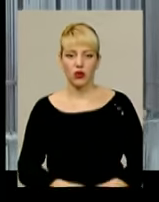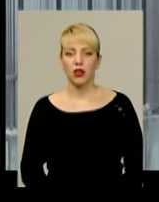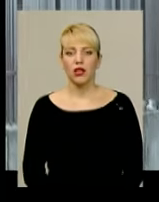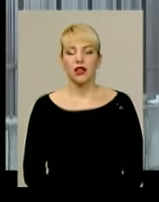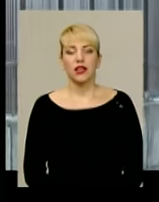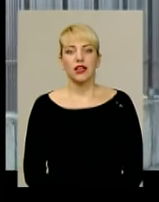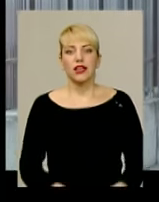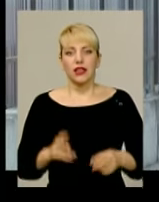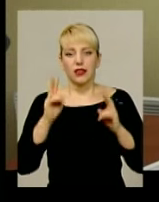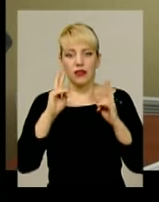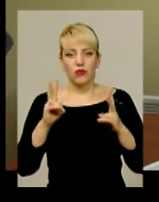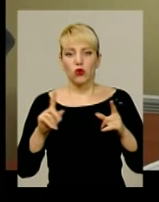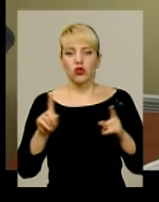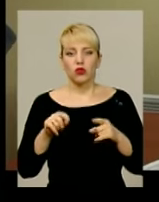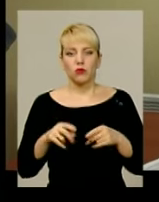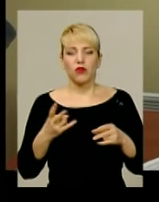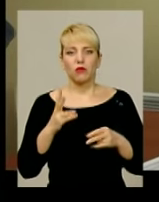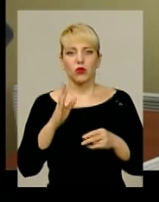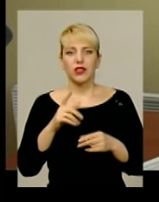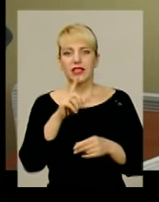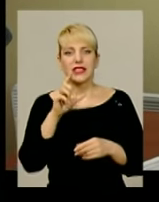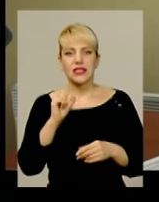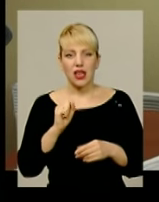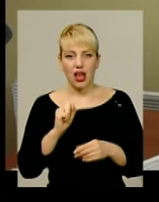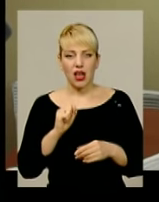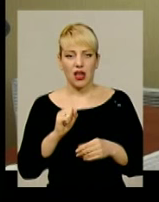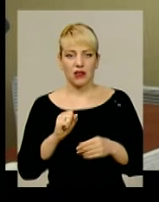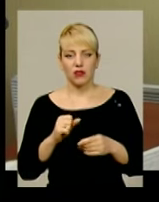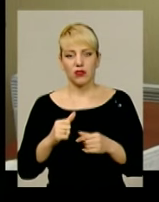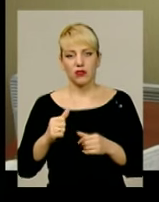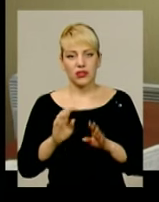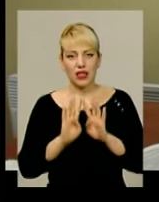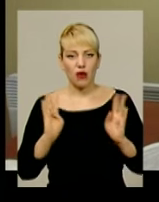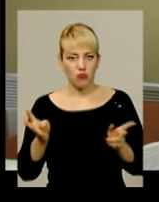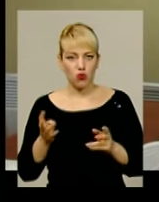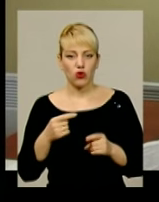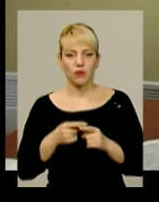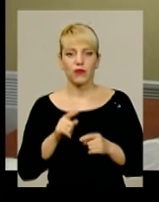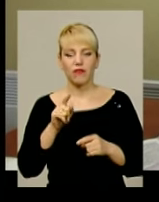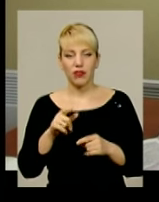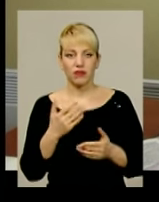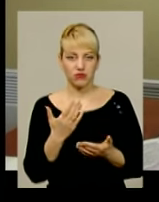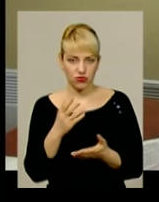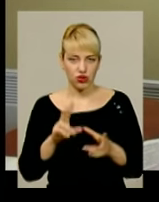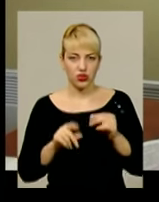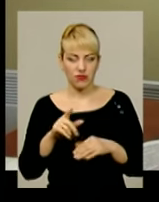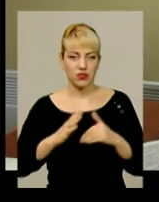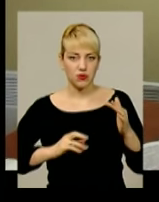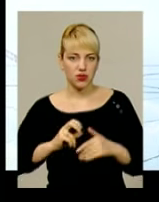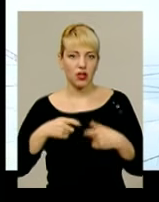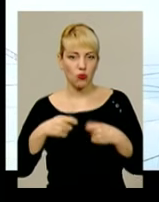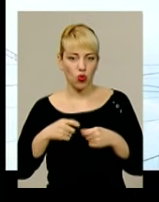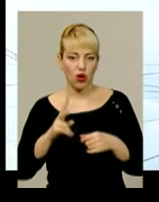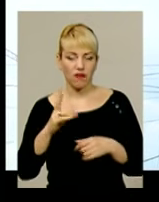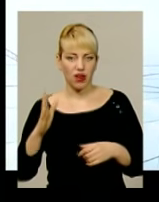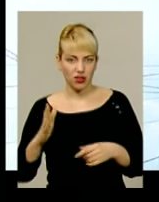центрі продажу квартир. Ми звертаємося до вас, як до менеджера. Я інформацію на рахунок цього майданчика. Я маю інформацію тільки по продажу квартир.